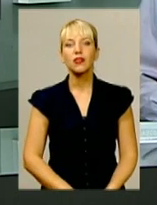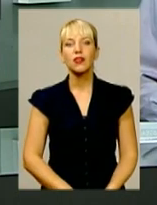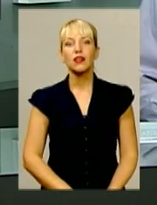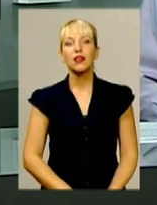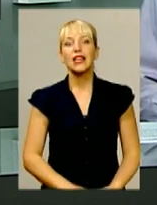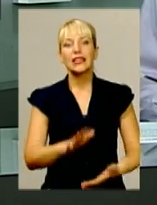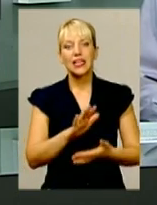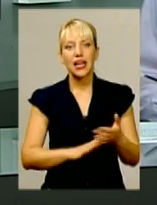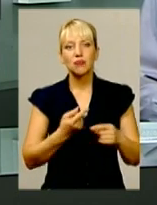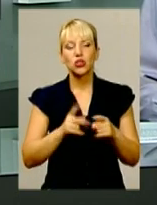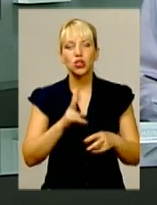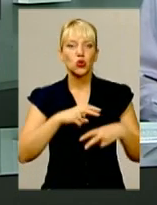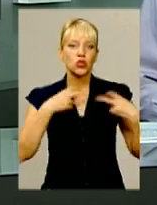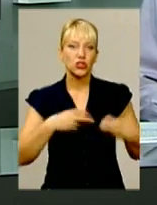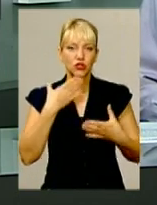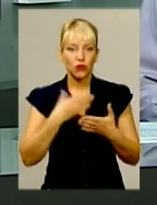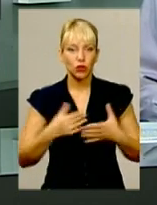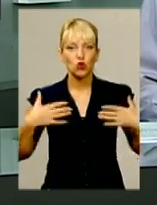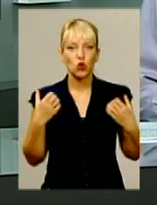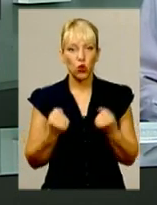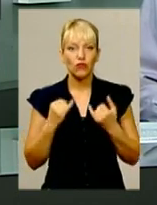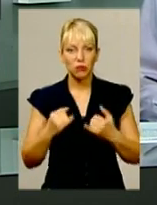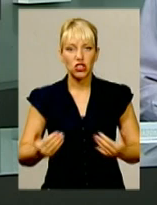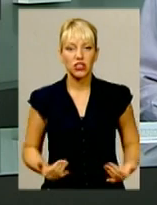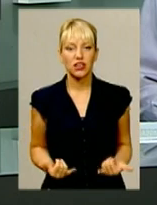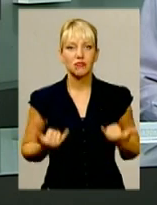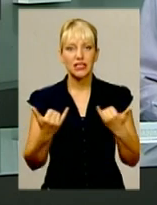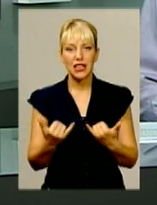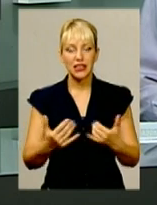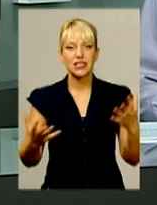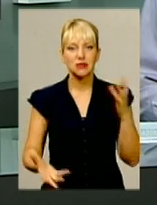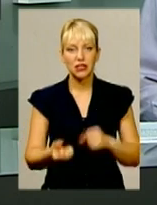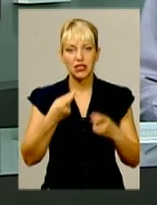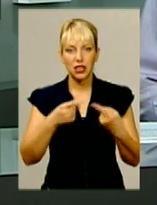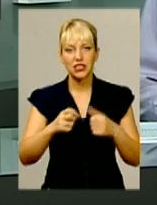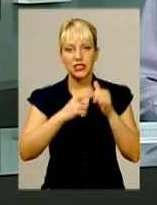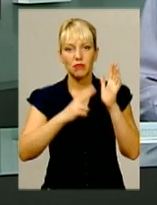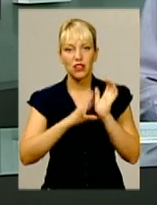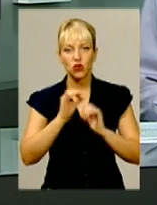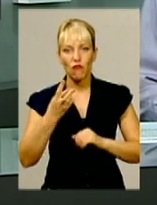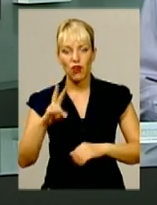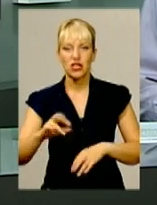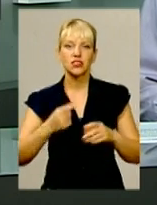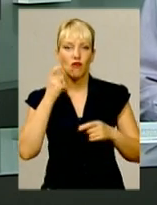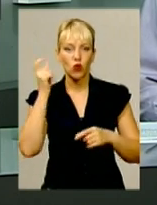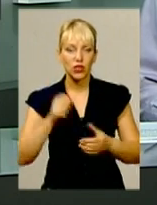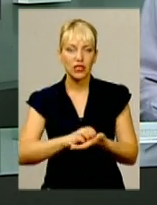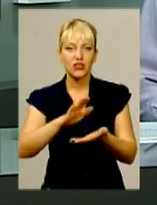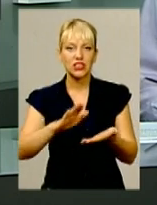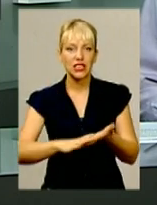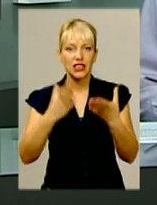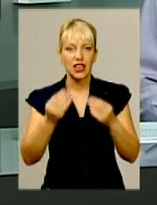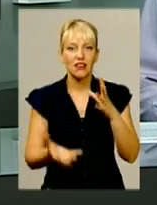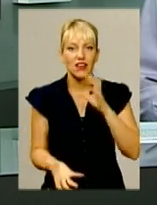Далі про тих, хто ризикує своїм здоров'ям та життям задля спасіння інших. 17 вересня в Україні відзначають День